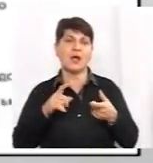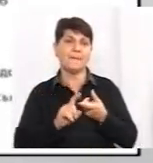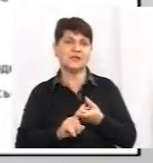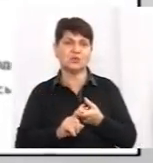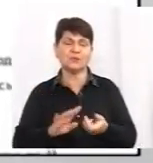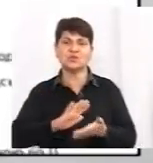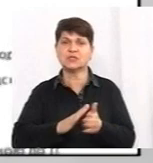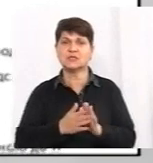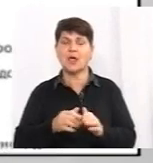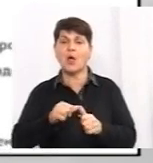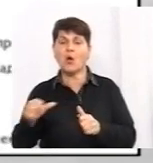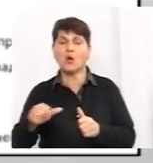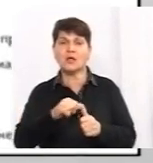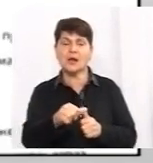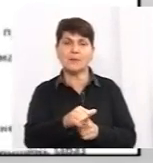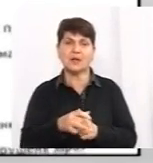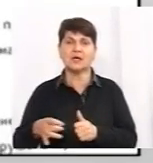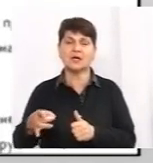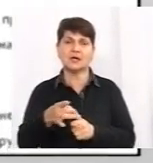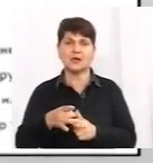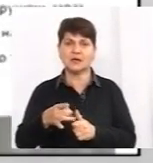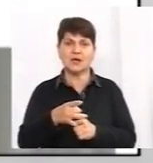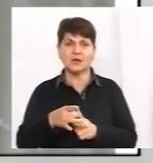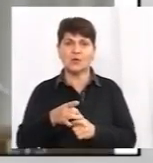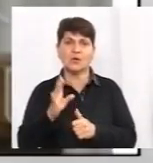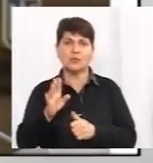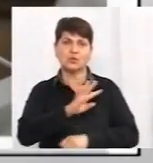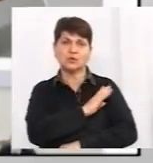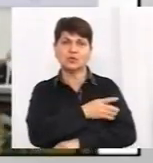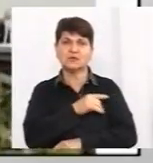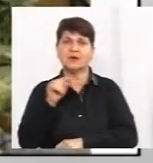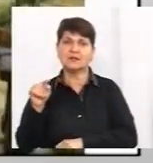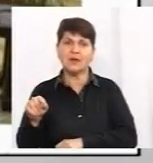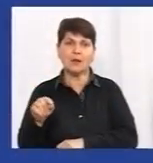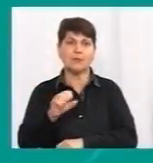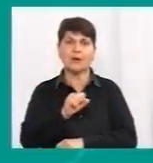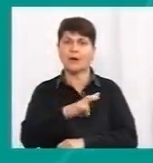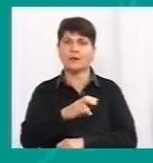в окремих регіонах обмежувальні заходи буде посилено саме там, а не по всій країні.